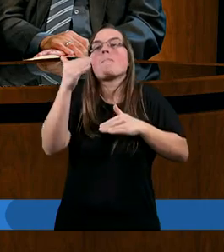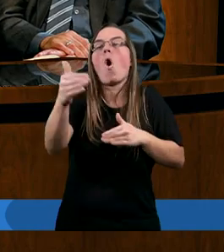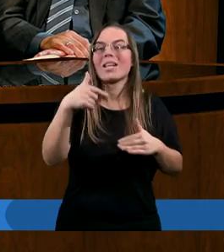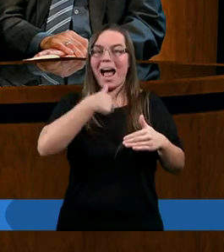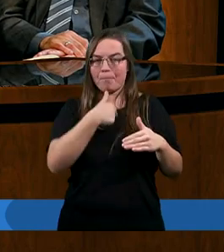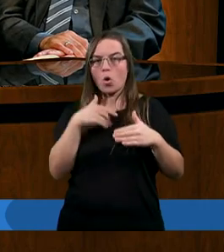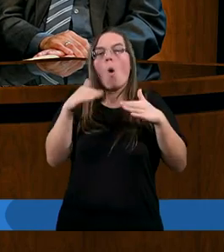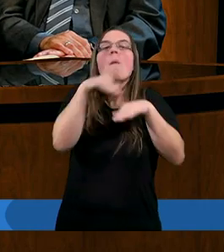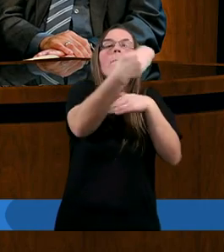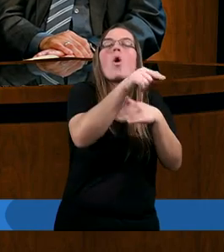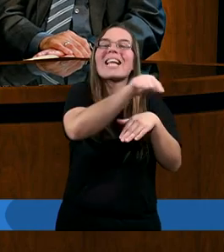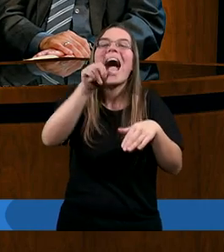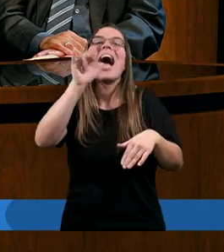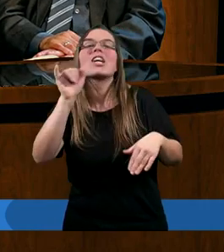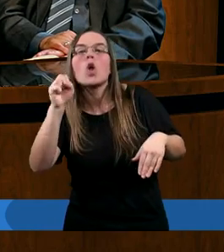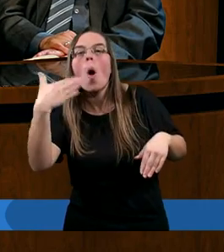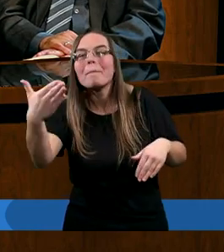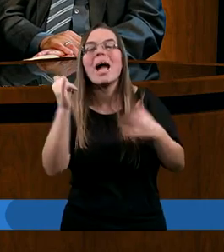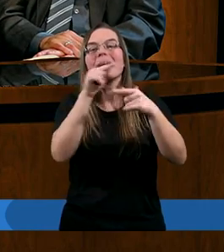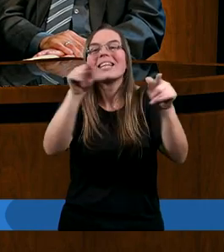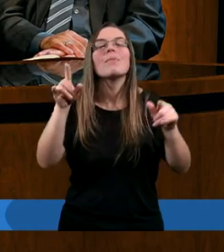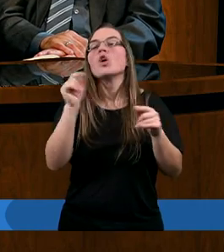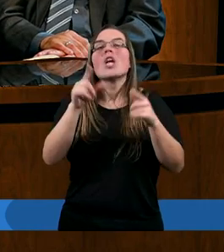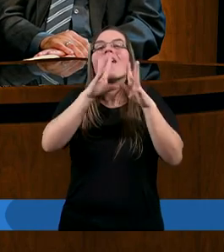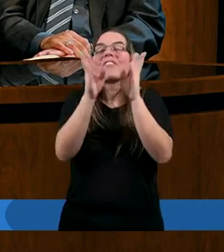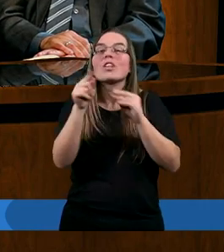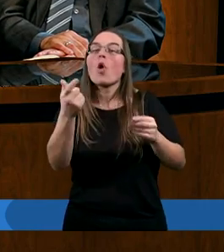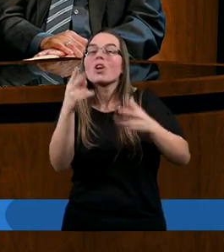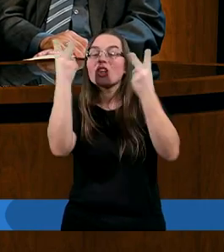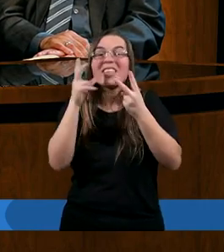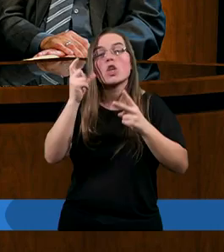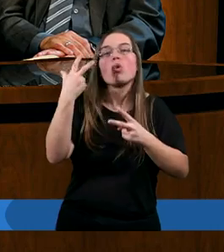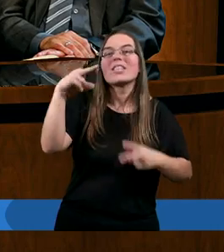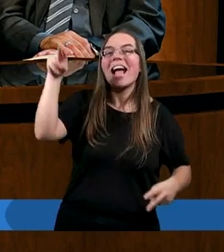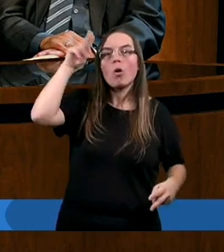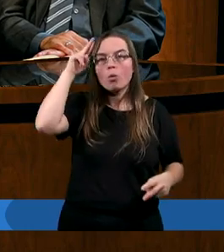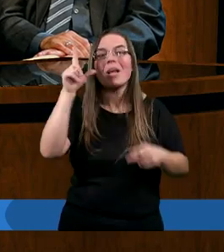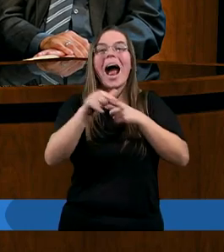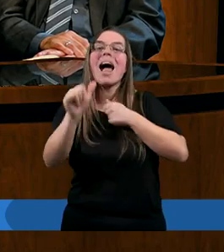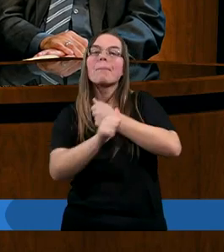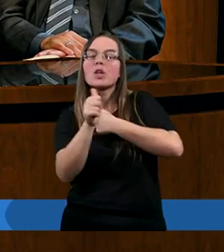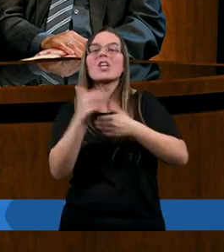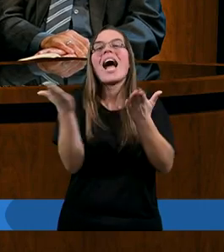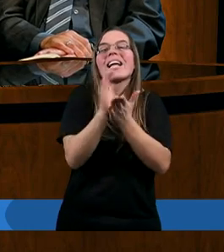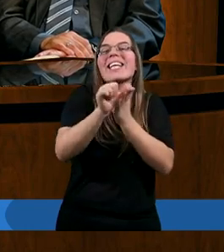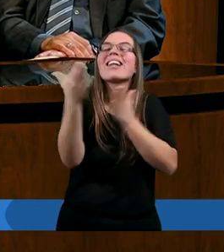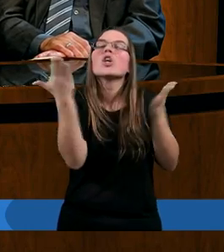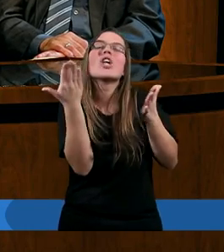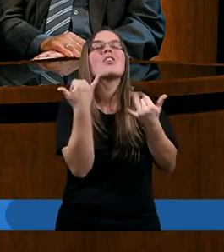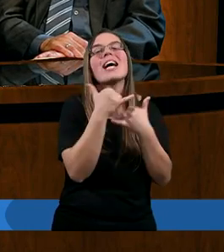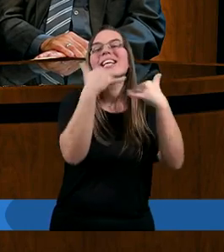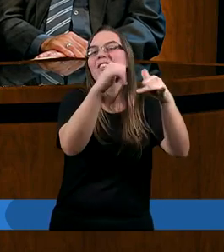poza Hiobem. Gdzieś uczestniczą w czymś, czego nie rozumieją, ale przyczyna gdzieś jest na zewnątrz.